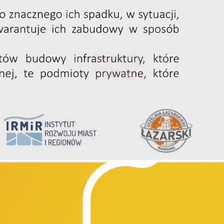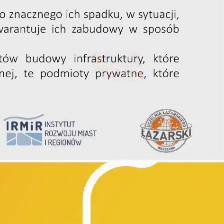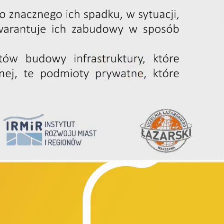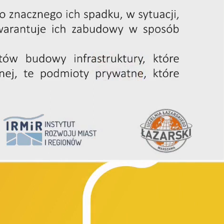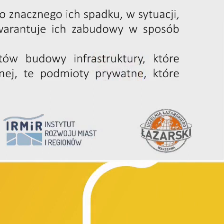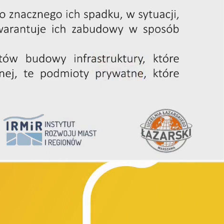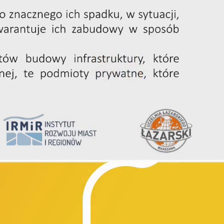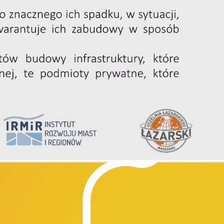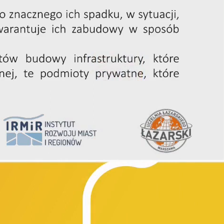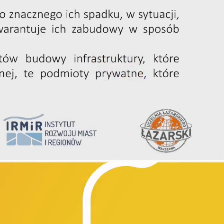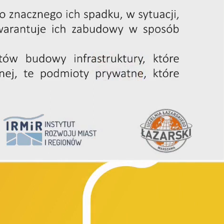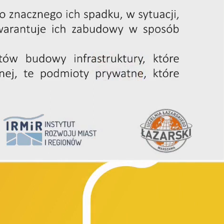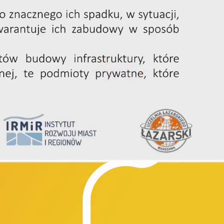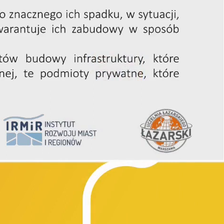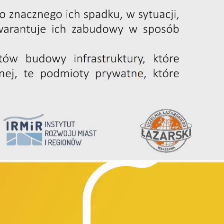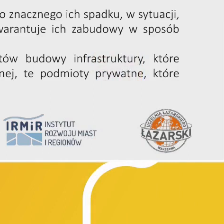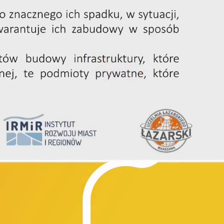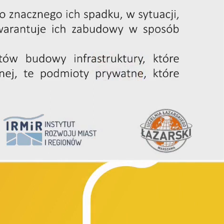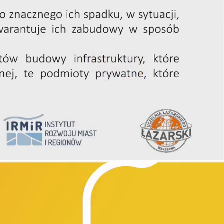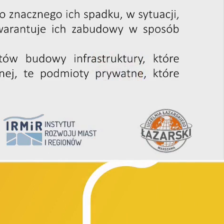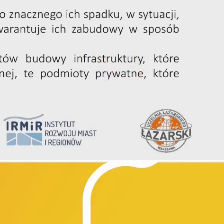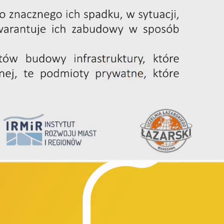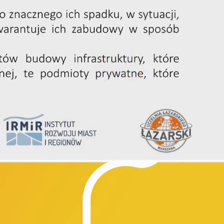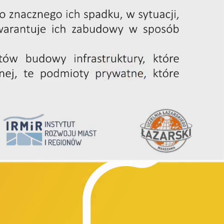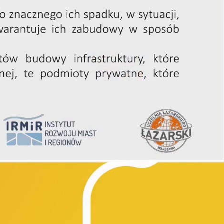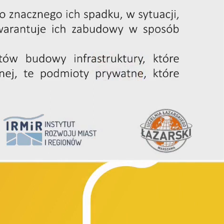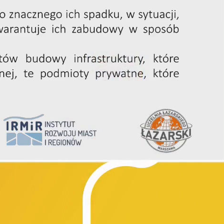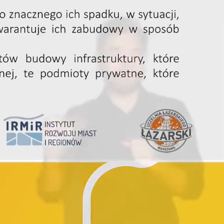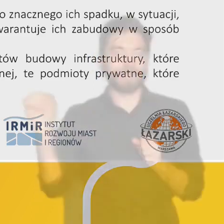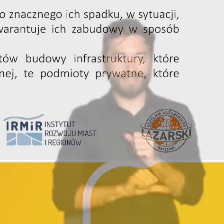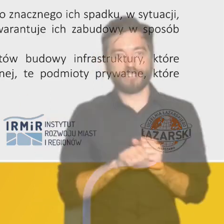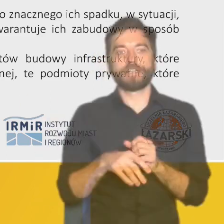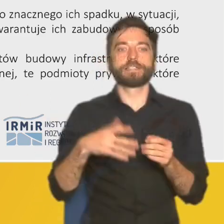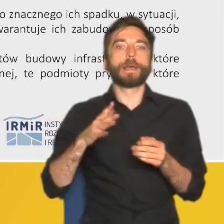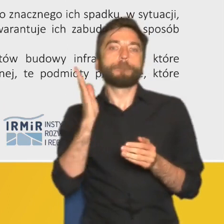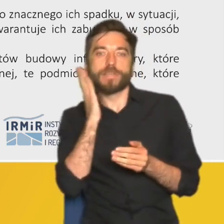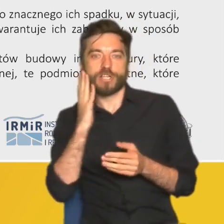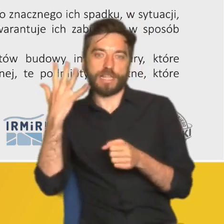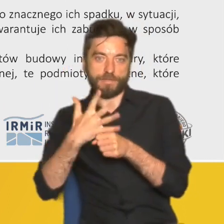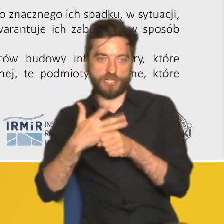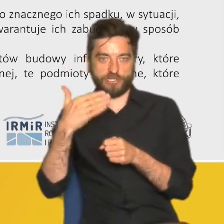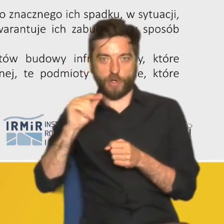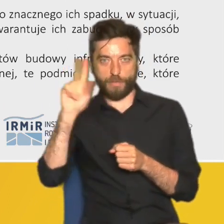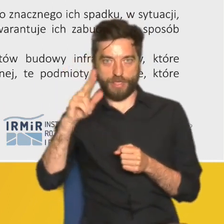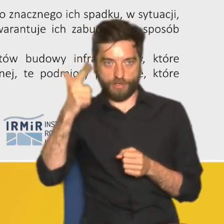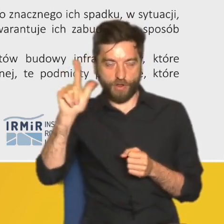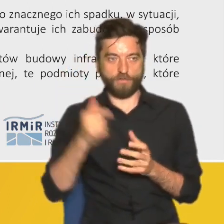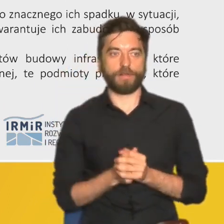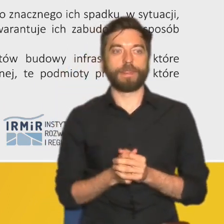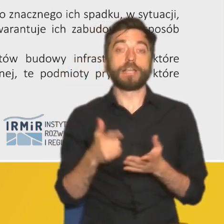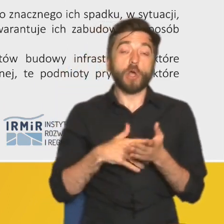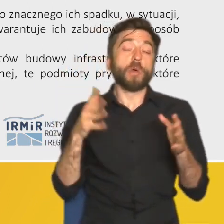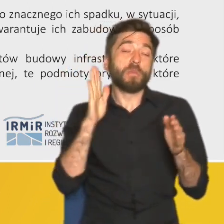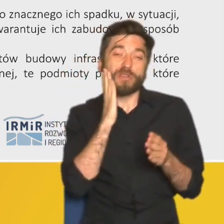zabudowie szeregowej i 61 tysięcy jeżeli chodzi o mieszkanie 50-metrowe proszę zwrócić uwagę że to mieszkanie 50